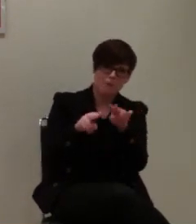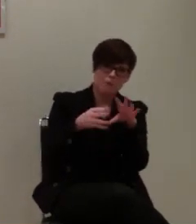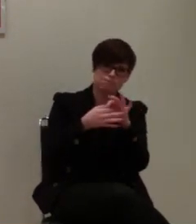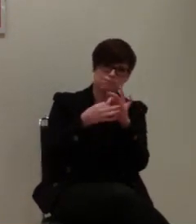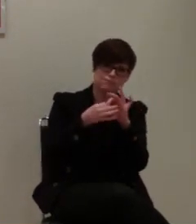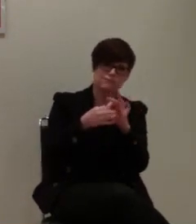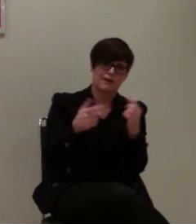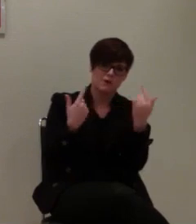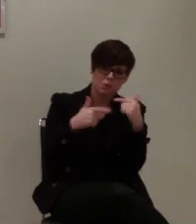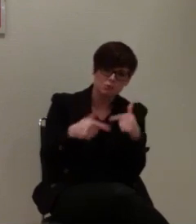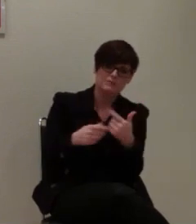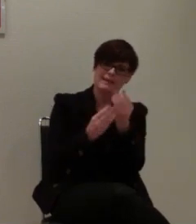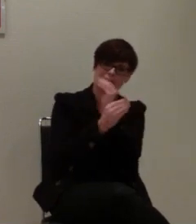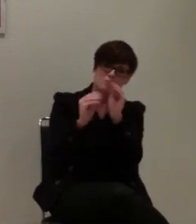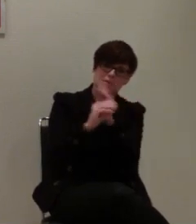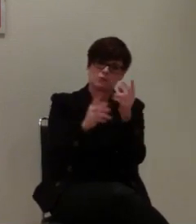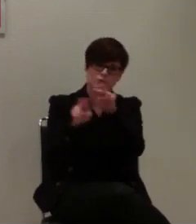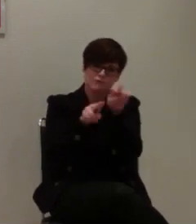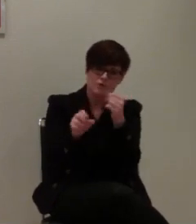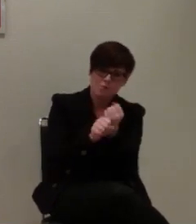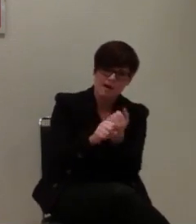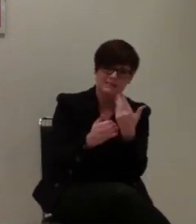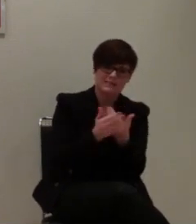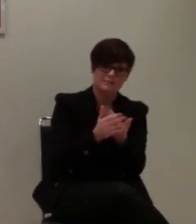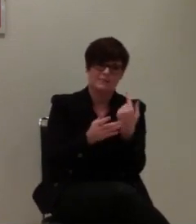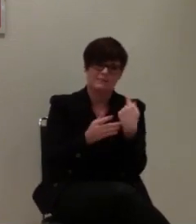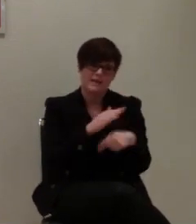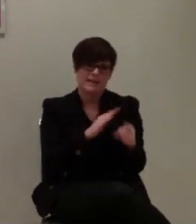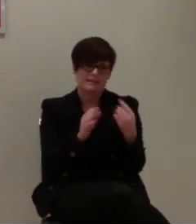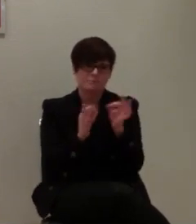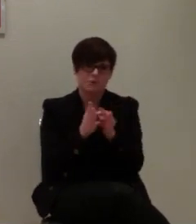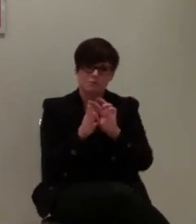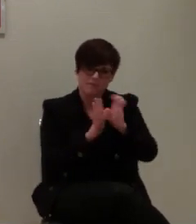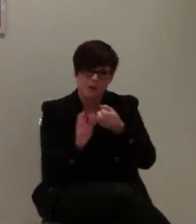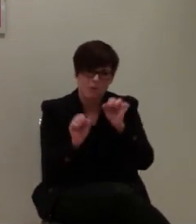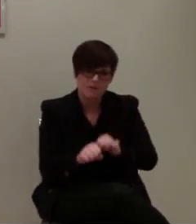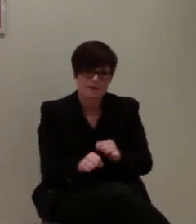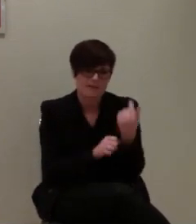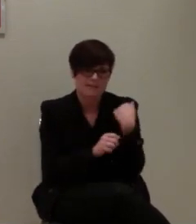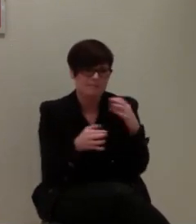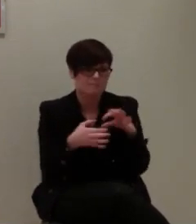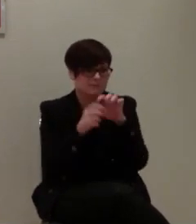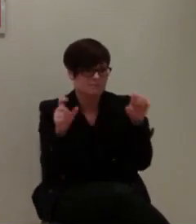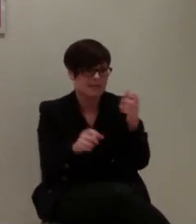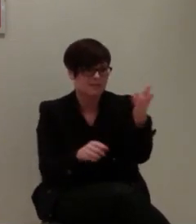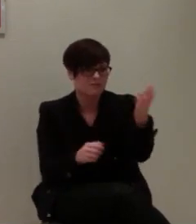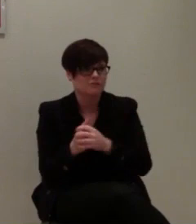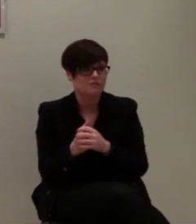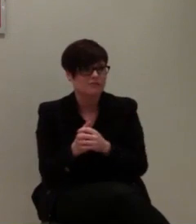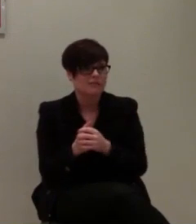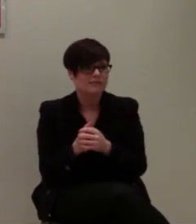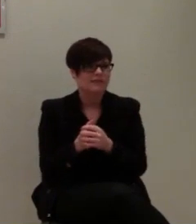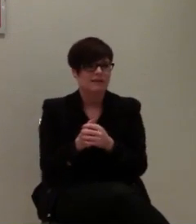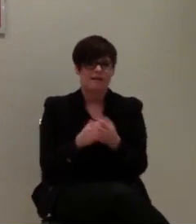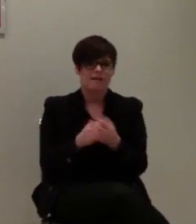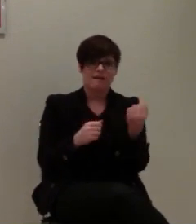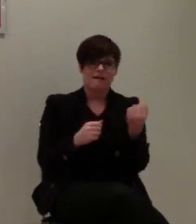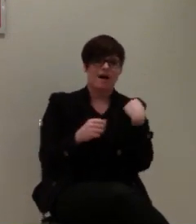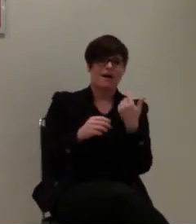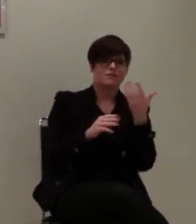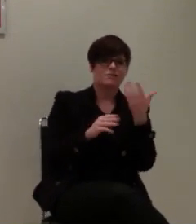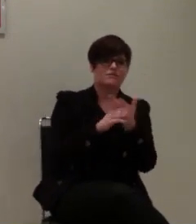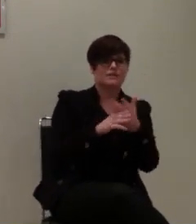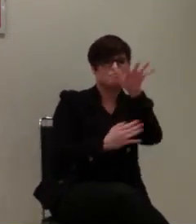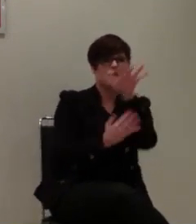dass man so ein lustiges Infovideo macht, deswegen meine Bitte, ob ihr den letzten Punkt jetzt gerade nochmal wiederholen könnt, wo ihr gerade thematisch seid. Ich hatte in einem Pad